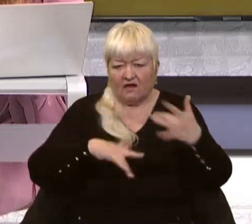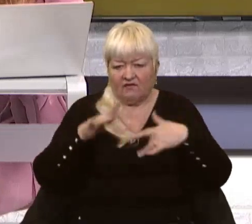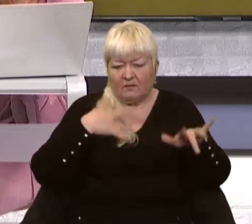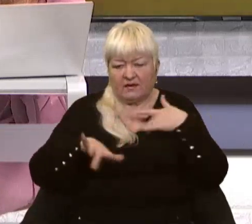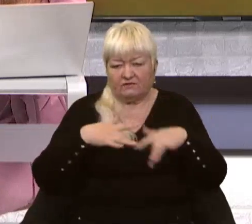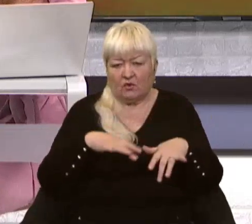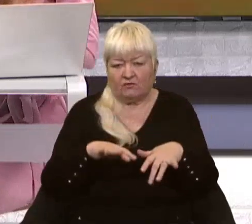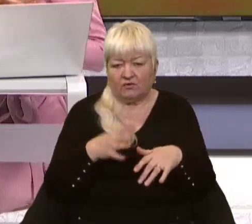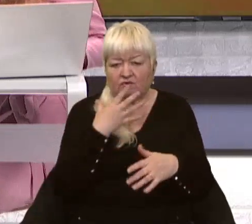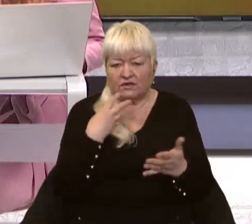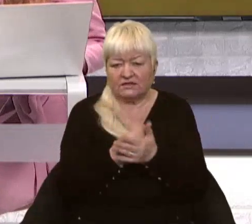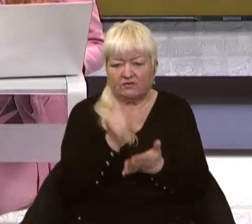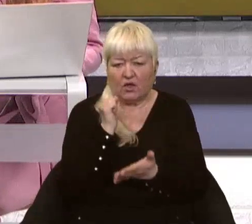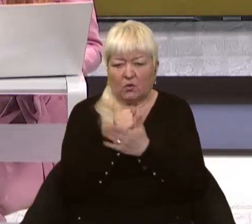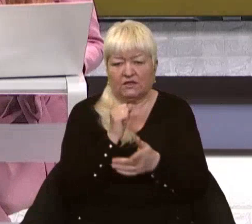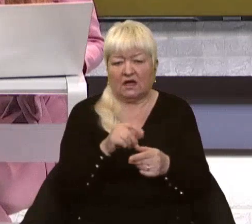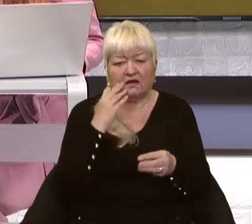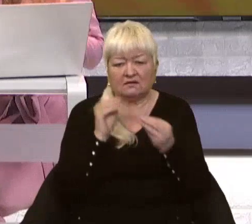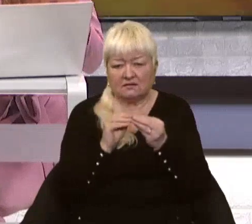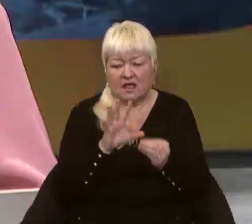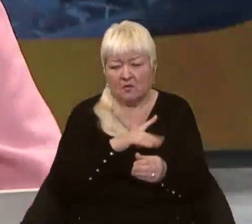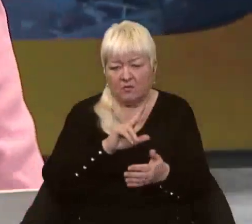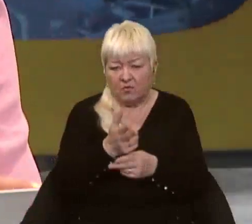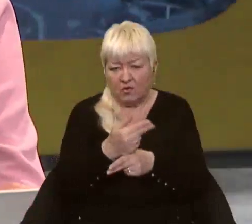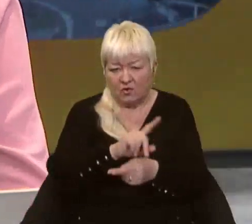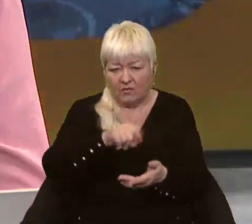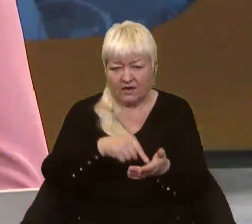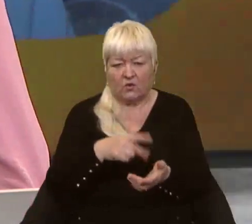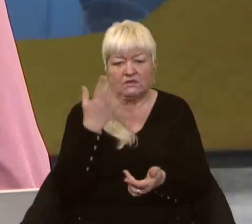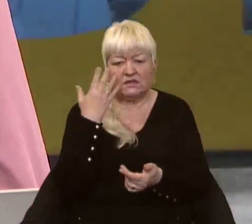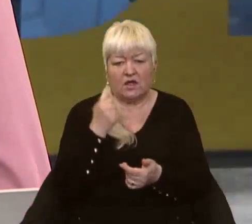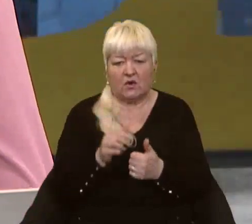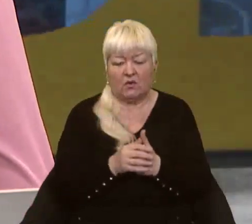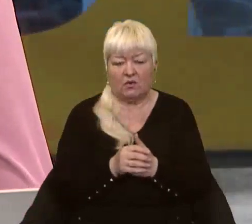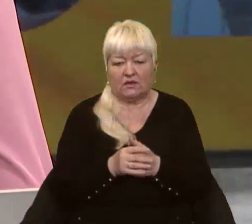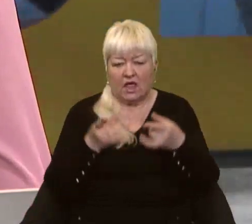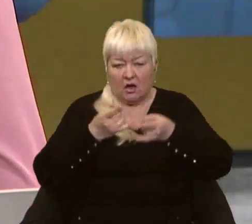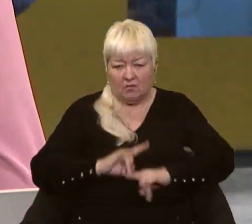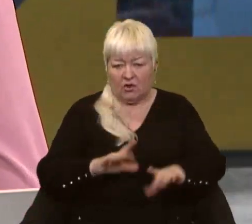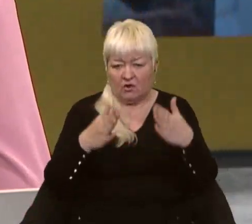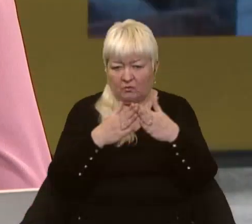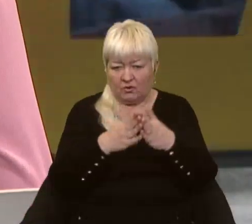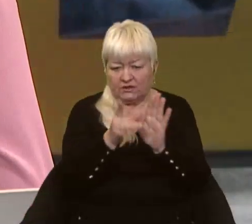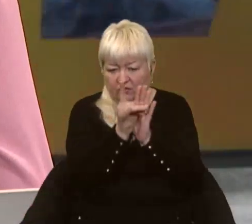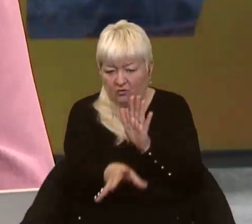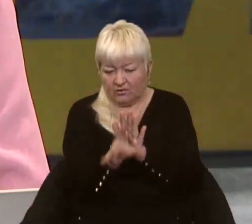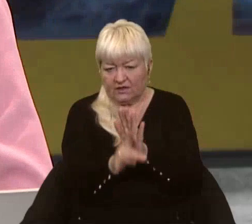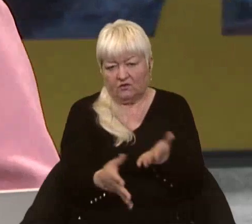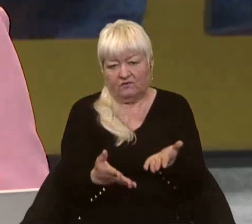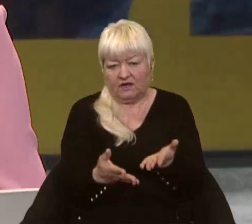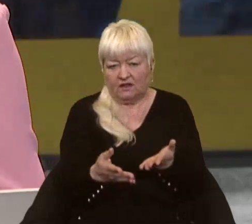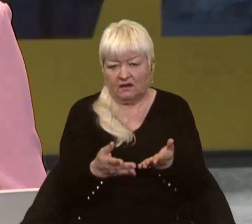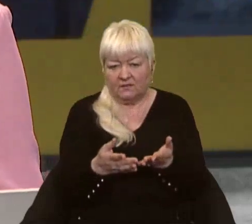скупченням військових. Те ж саме було в Маріуполі, коли динацифікували пологовий будинок, де були породілі. Тому це,